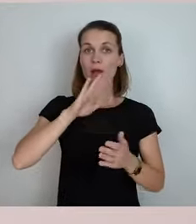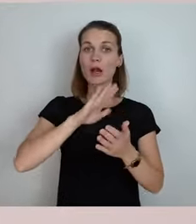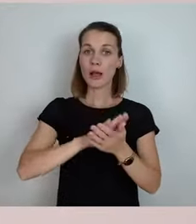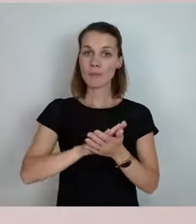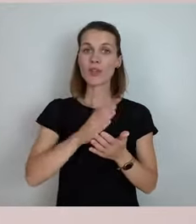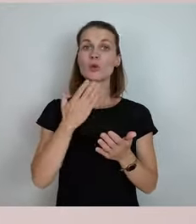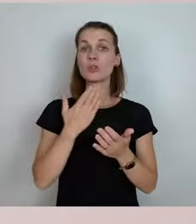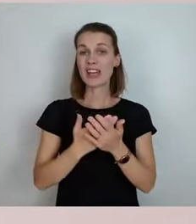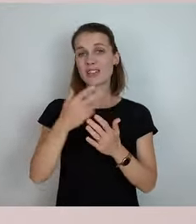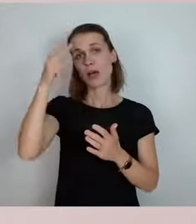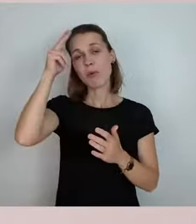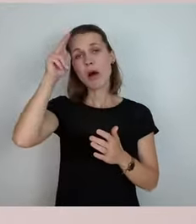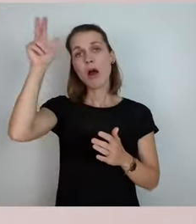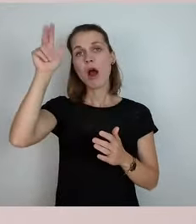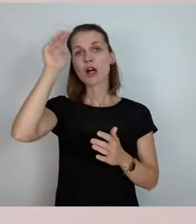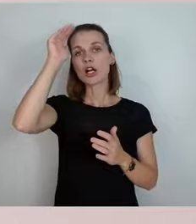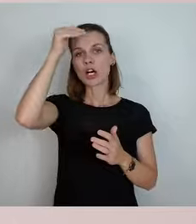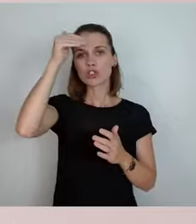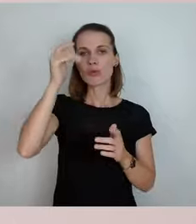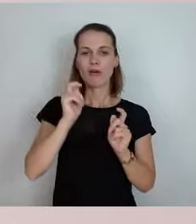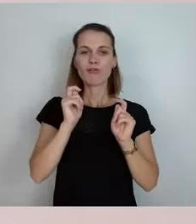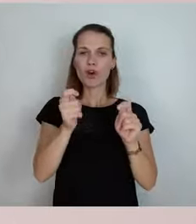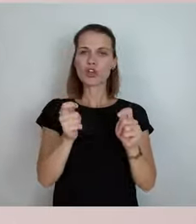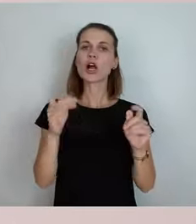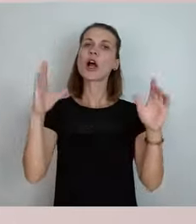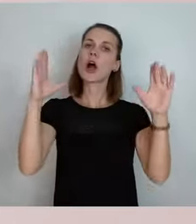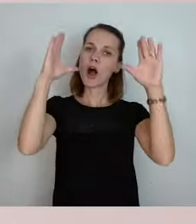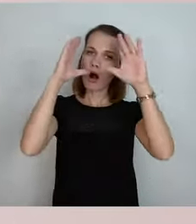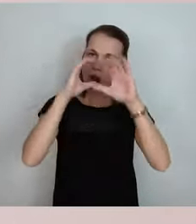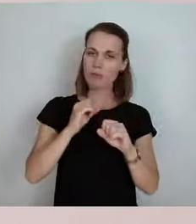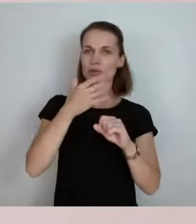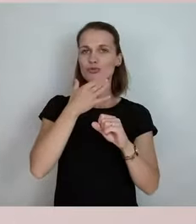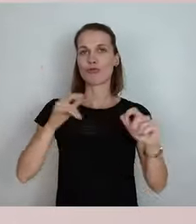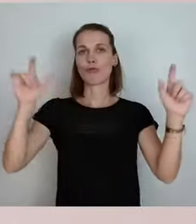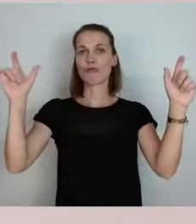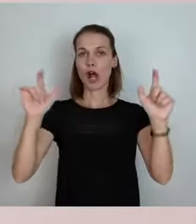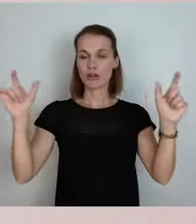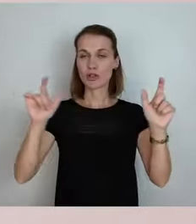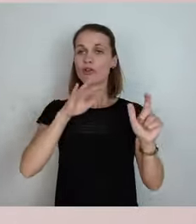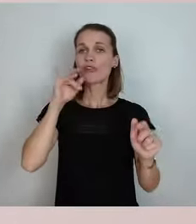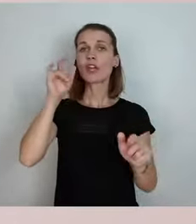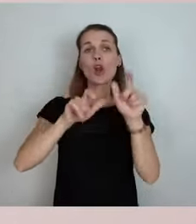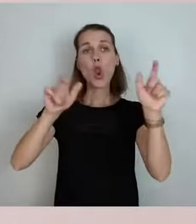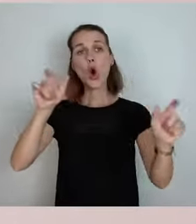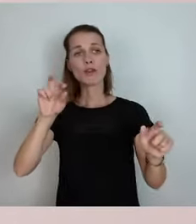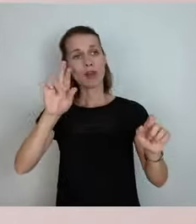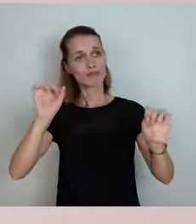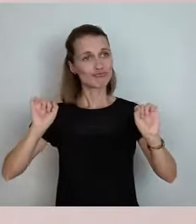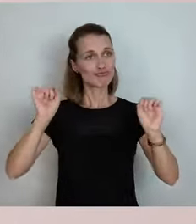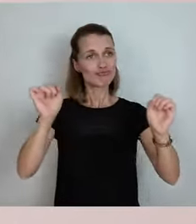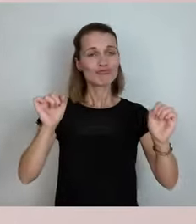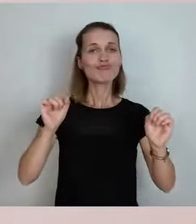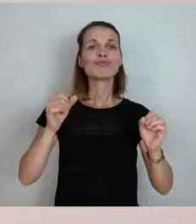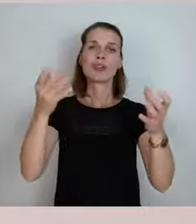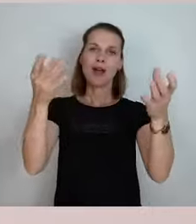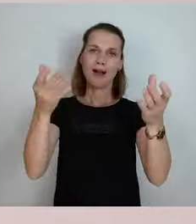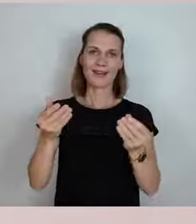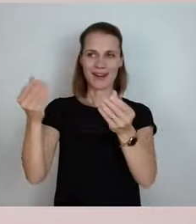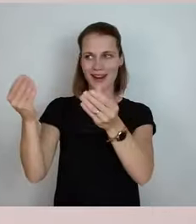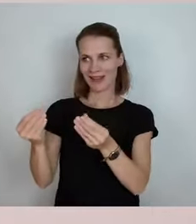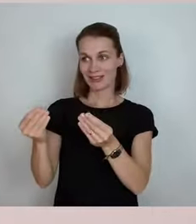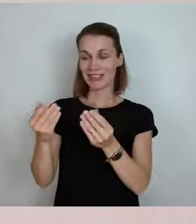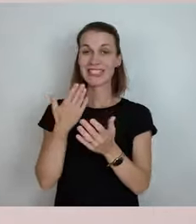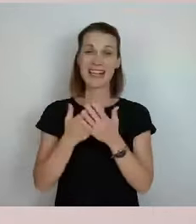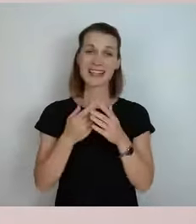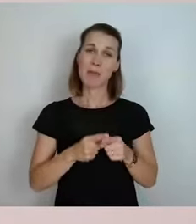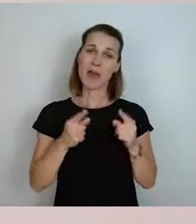wir machen dann abends noch eine schöne Veranstaltung und laden dort ganz viele engagierte Leute ein. Ja, ich möchte mich ganz herzlich bedanken, dass